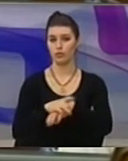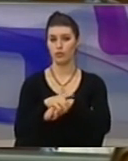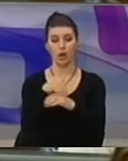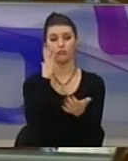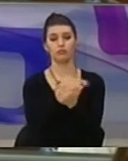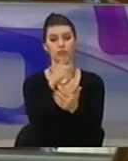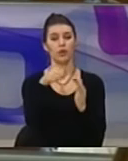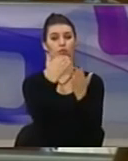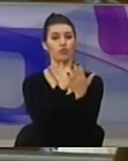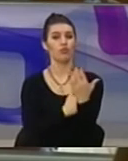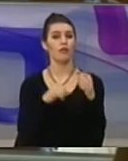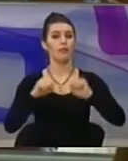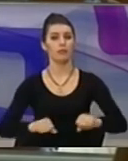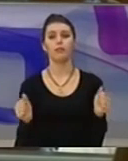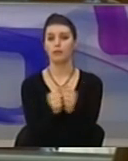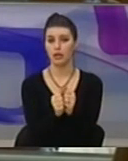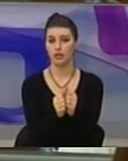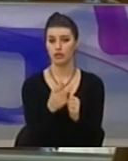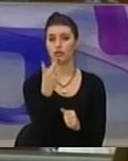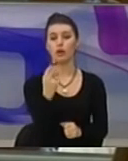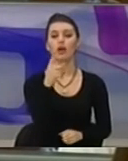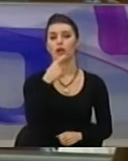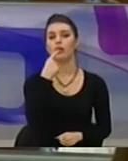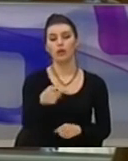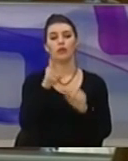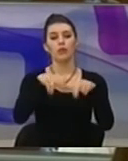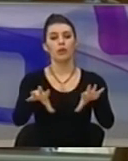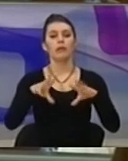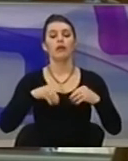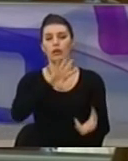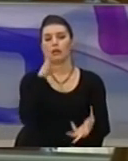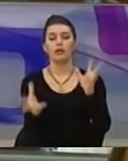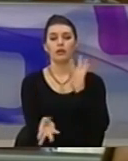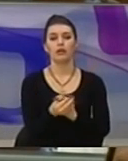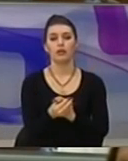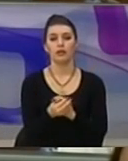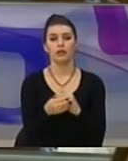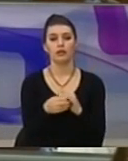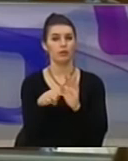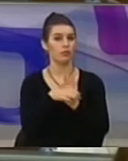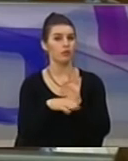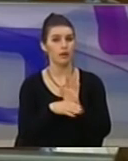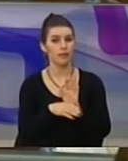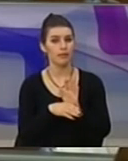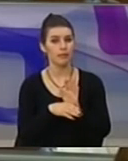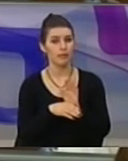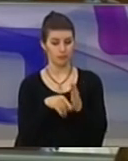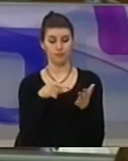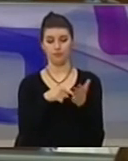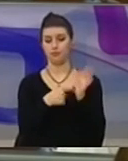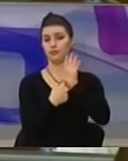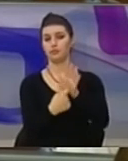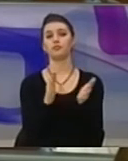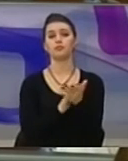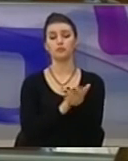programin e përbash këtë qeveresis keni miratu këtë premtem duke u pranuar si të implementueshëm, për them këtë kushtimesh në qovë se fare